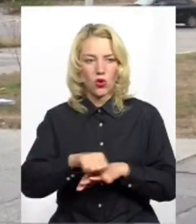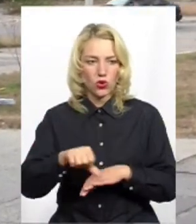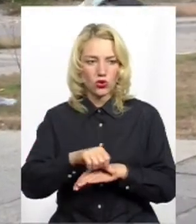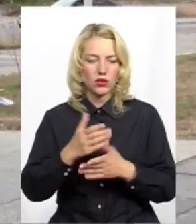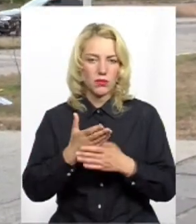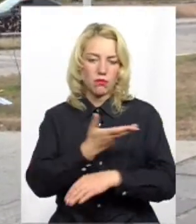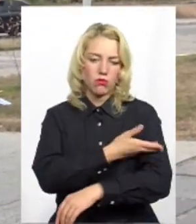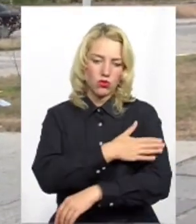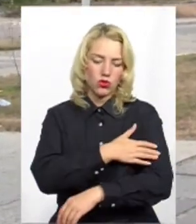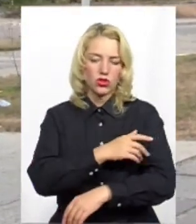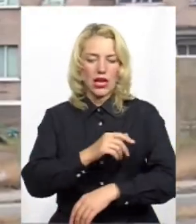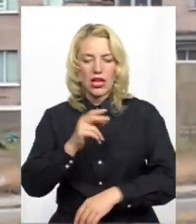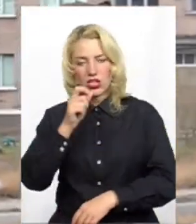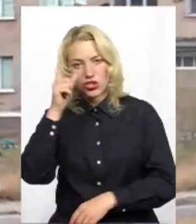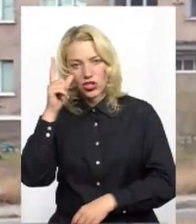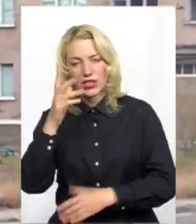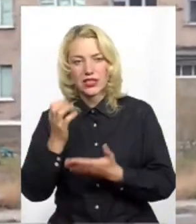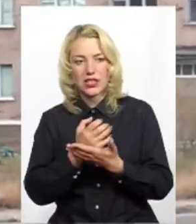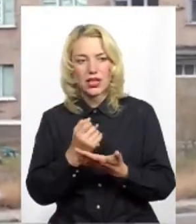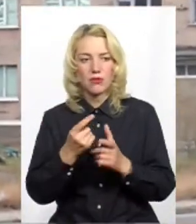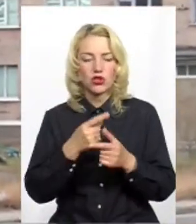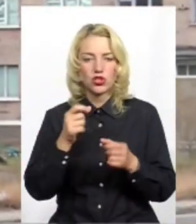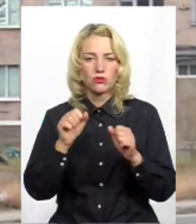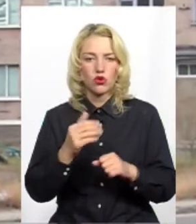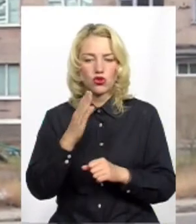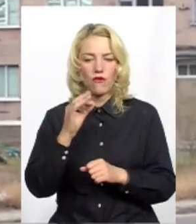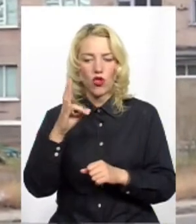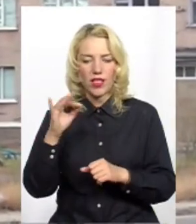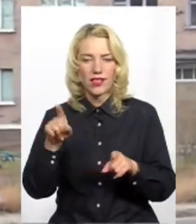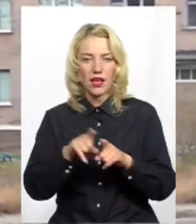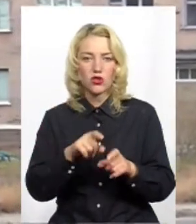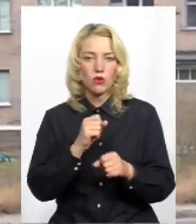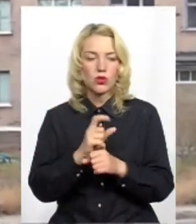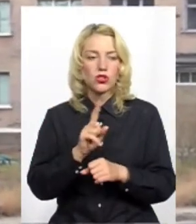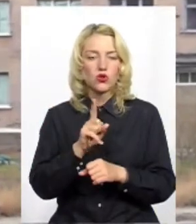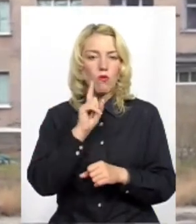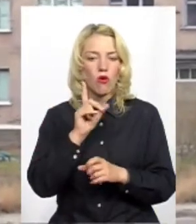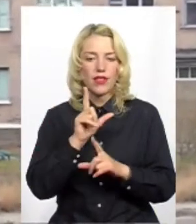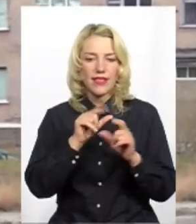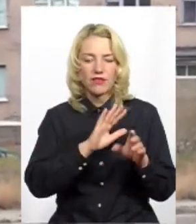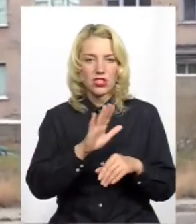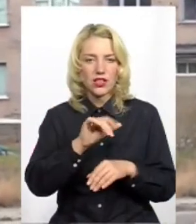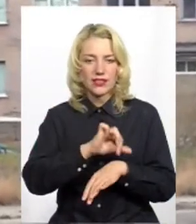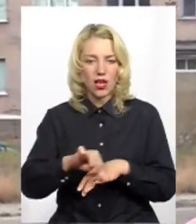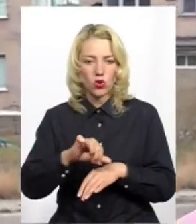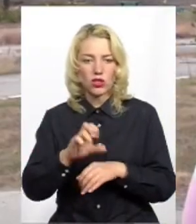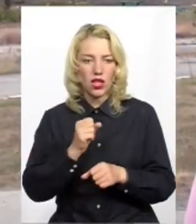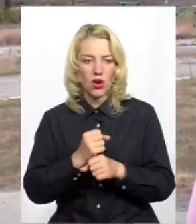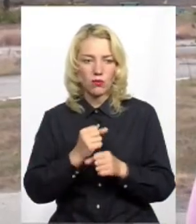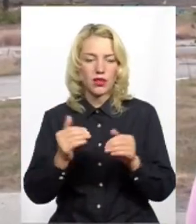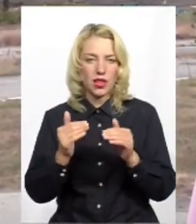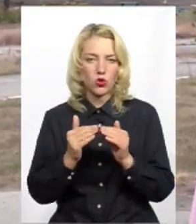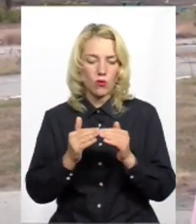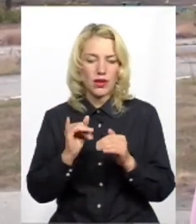Польщу, в Чехію, на заробітки. Чи зможуть вони зробити так, щоб молодь не виїжджала за кордон, а робила вдома